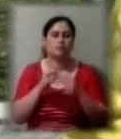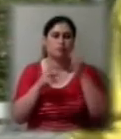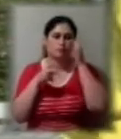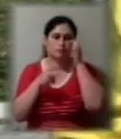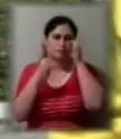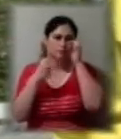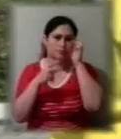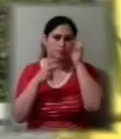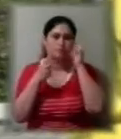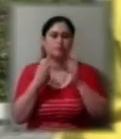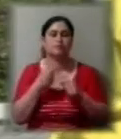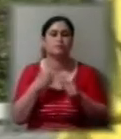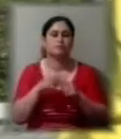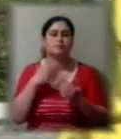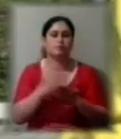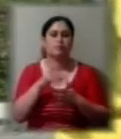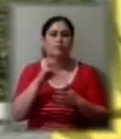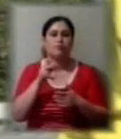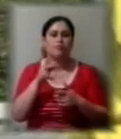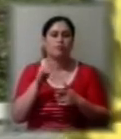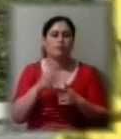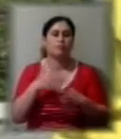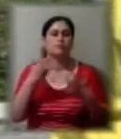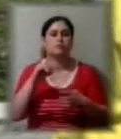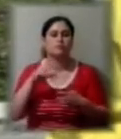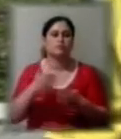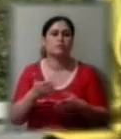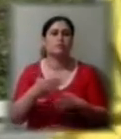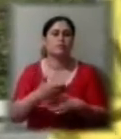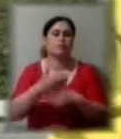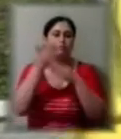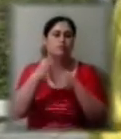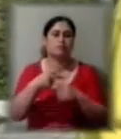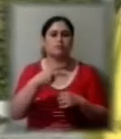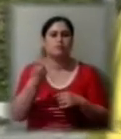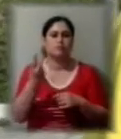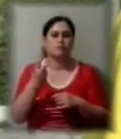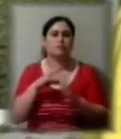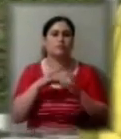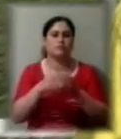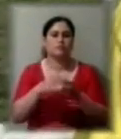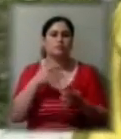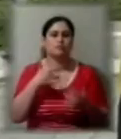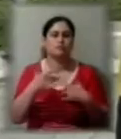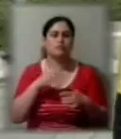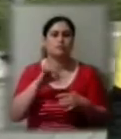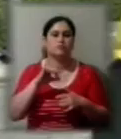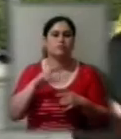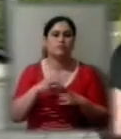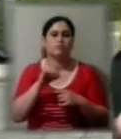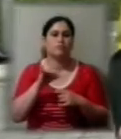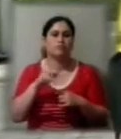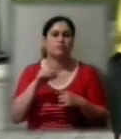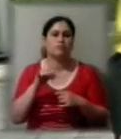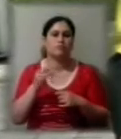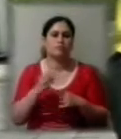маю таку нагоду, таку велику честь підняти прапор 22-го міжнародного театрального фестиваля «Мельпомена Таврії». Ірина Корольова